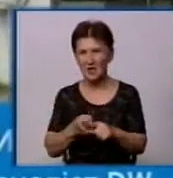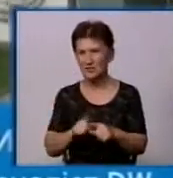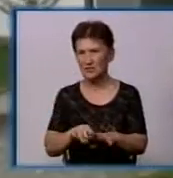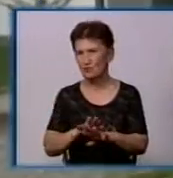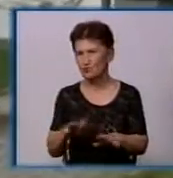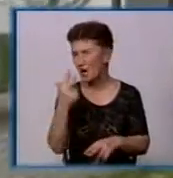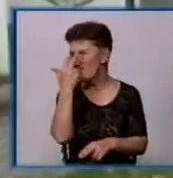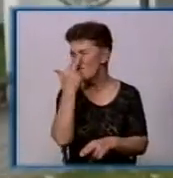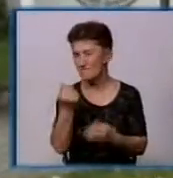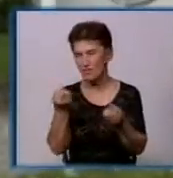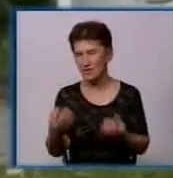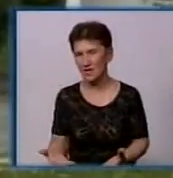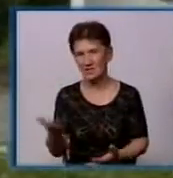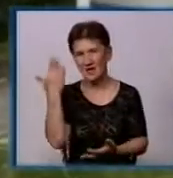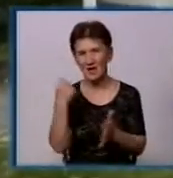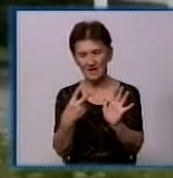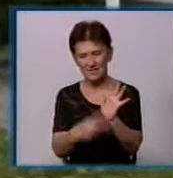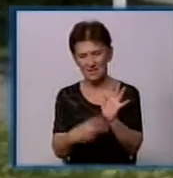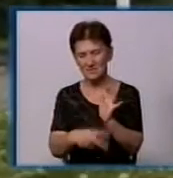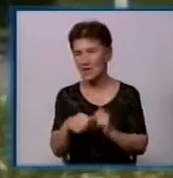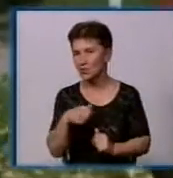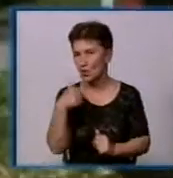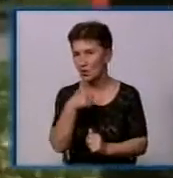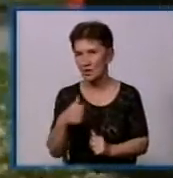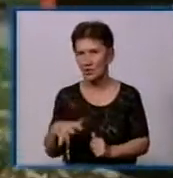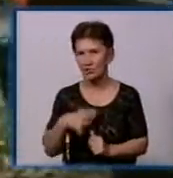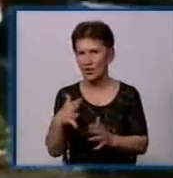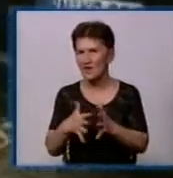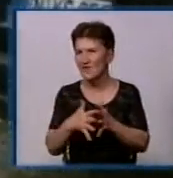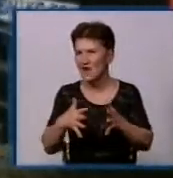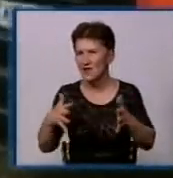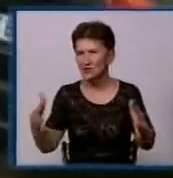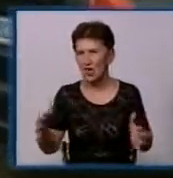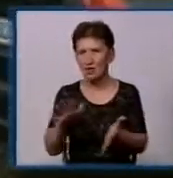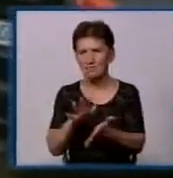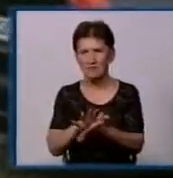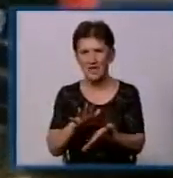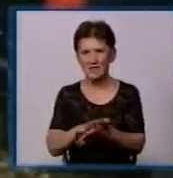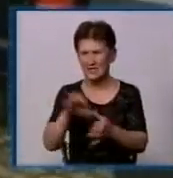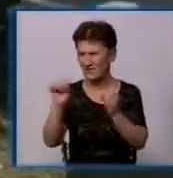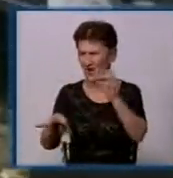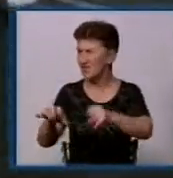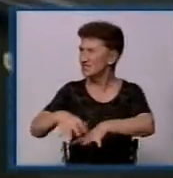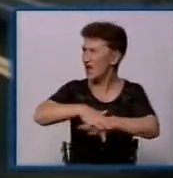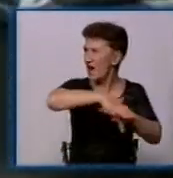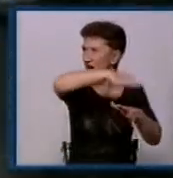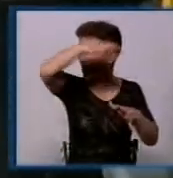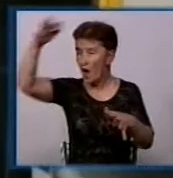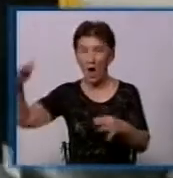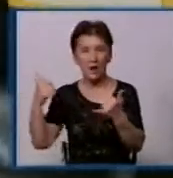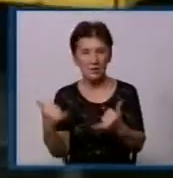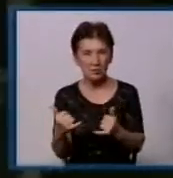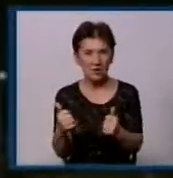реальність. Ще у 80-х роках у ФРН були величезні сміттєзвалища, просто неба. Зараз біля кожного